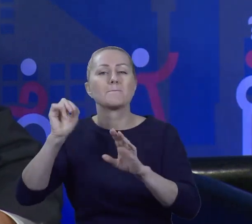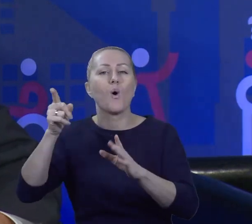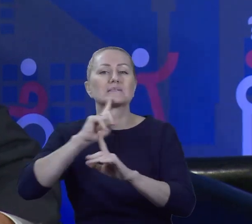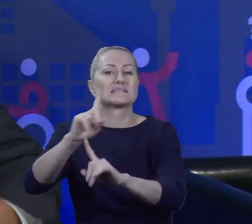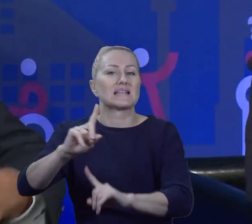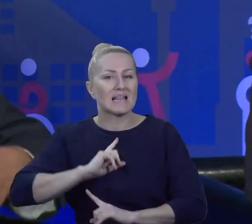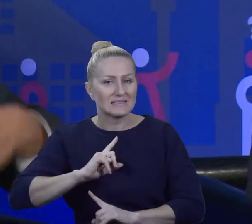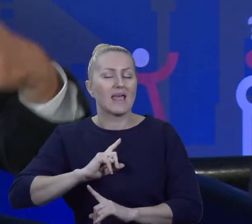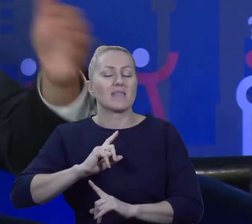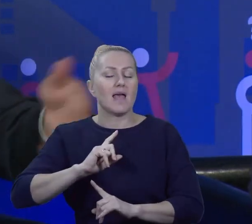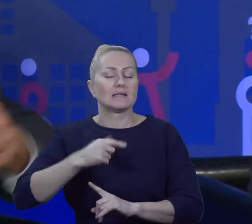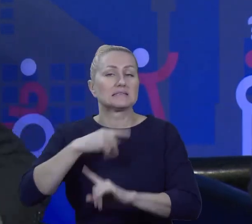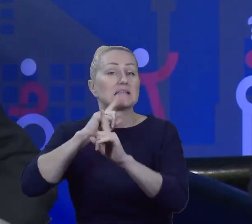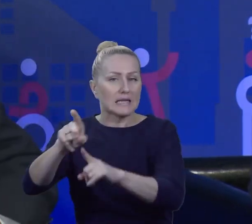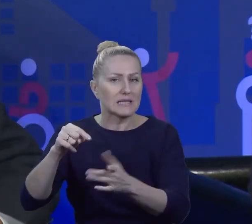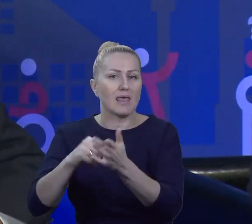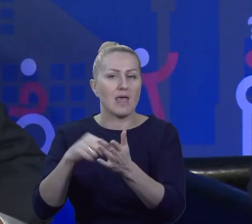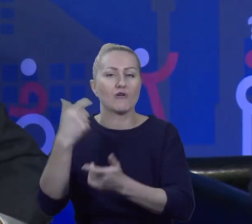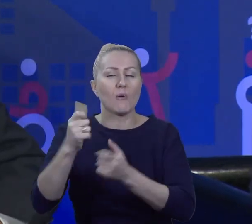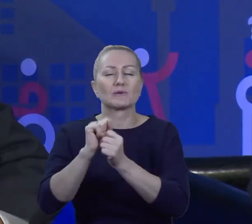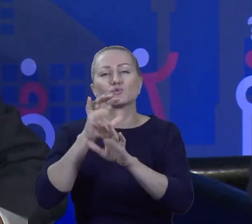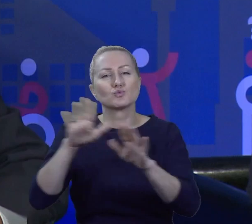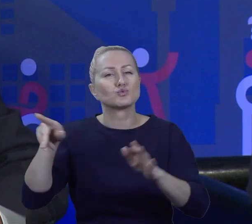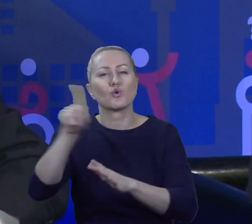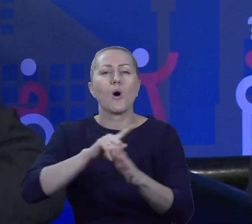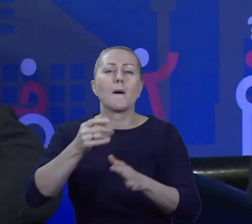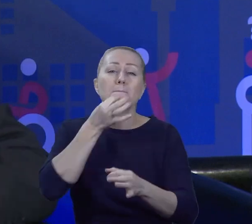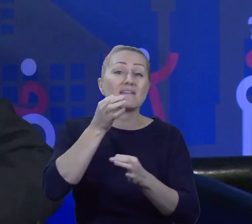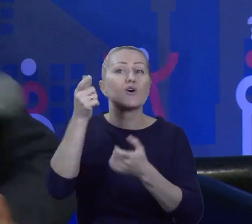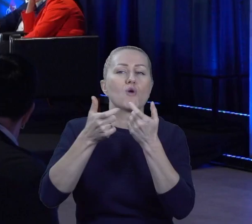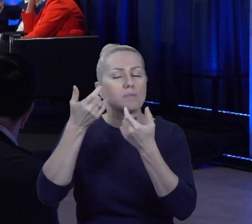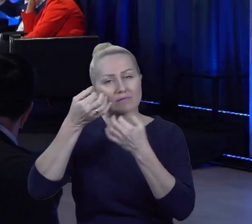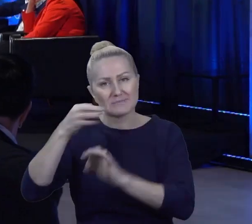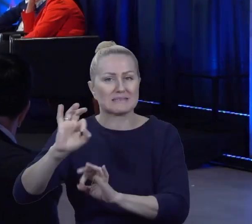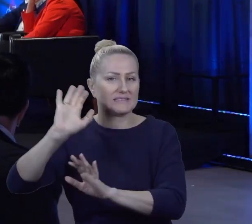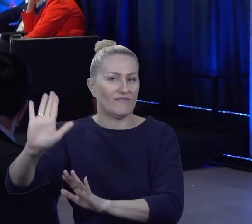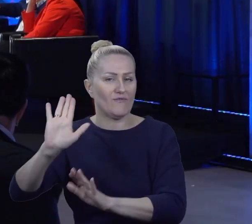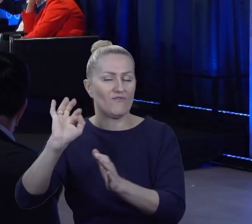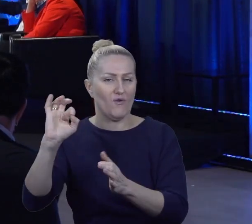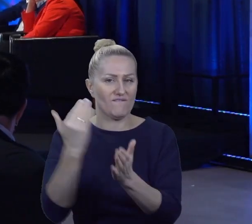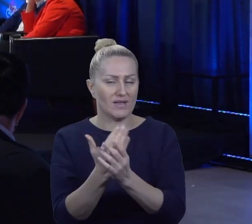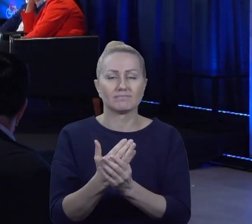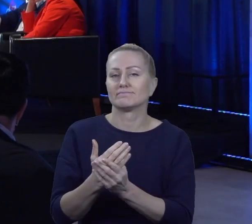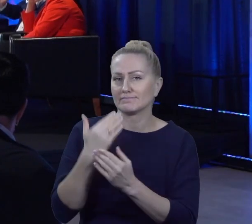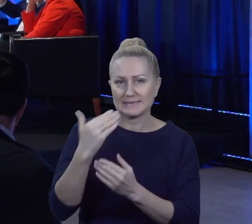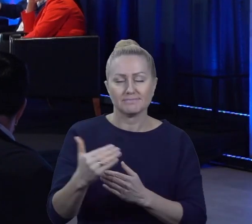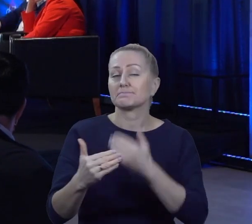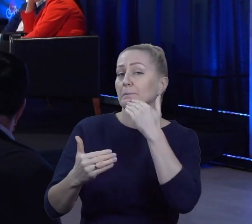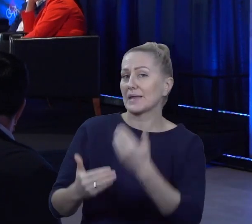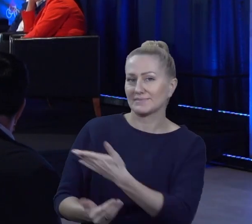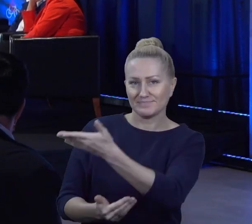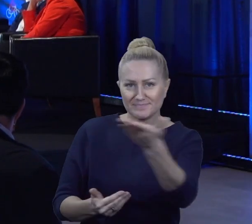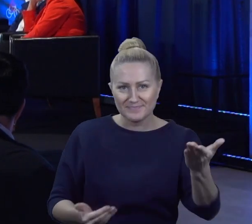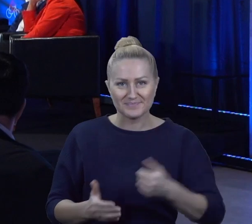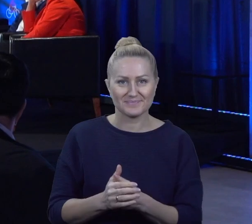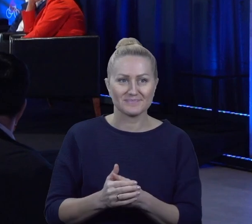pytań zadawanych i bada to wyspecjalizowana firma. Dziękuję. Bardzo dziękuję państwu. Dziękuję